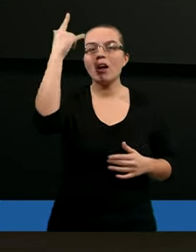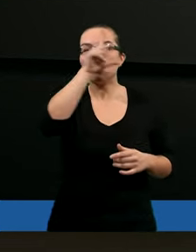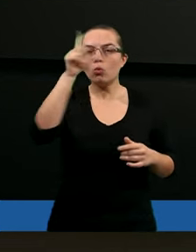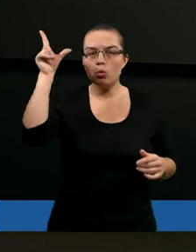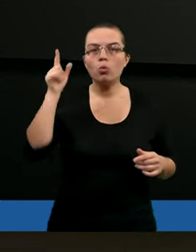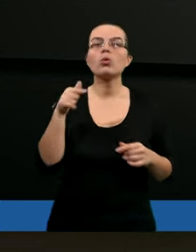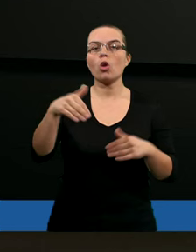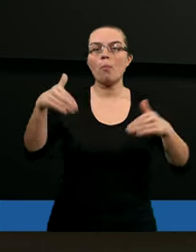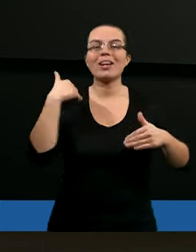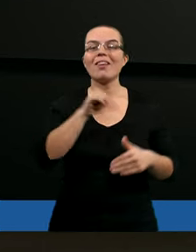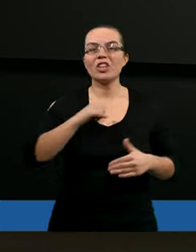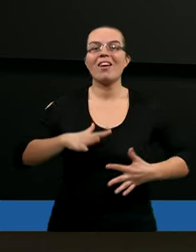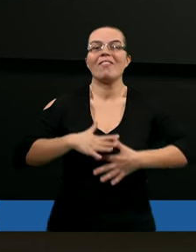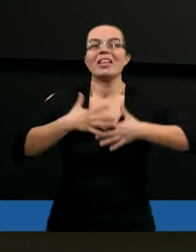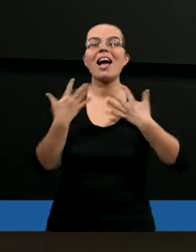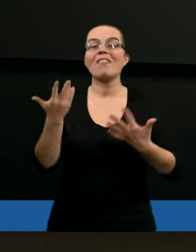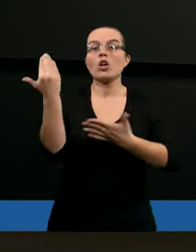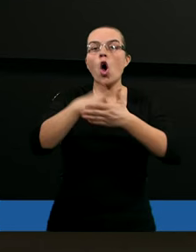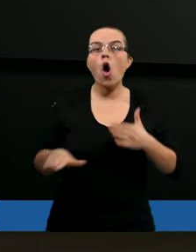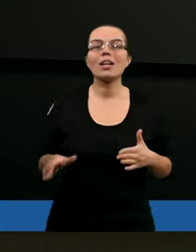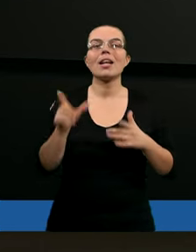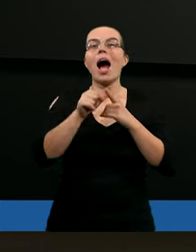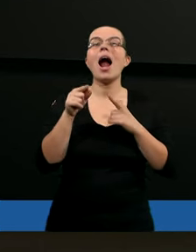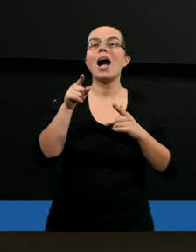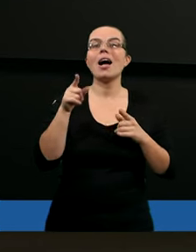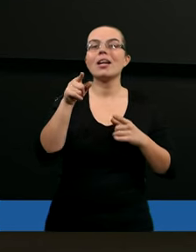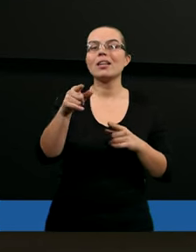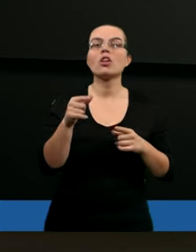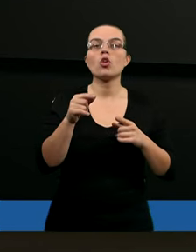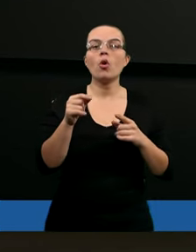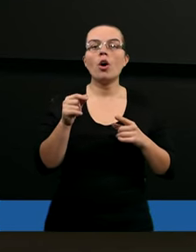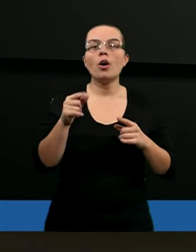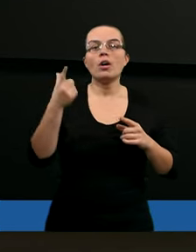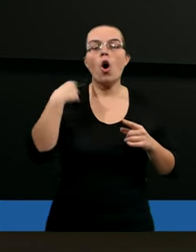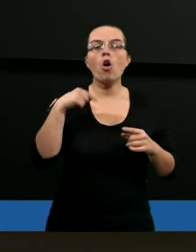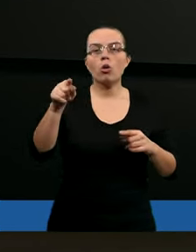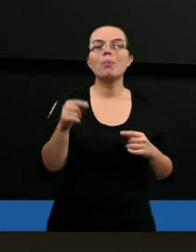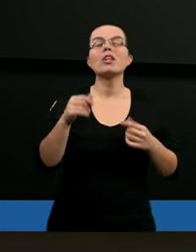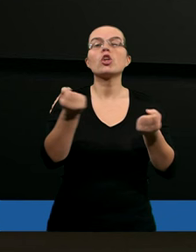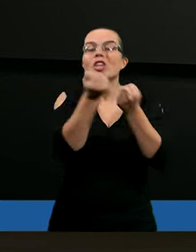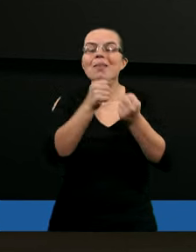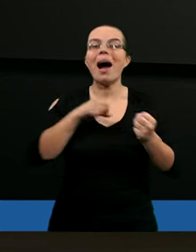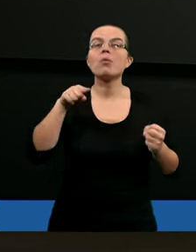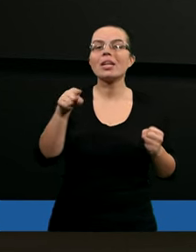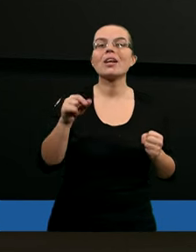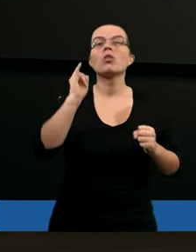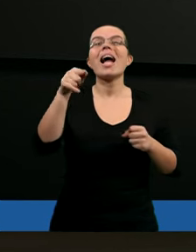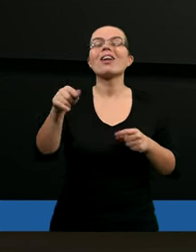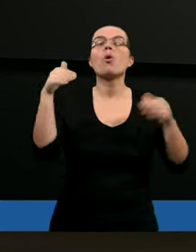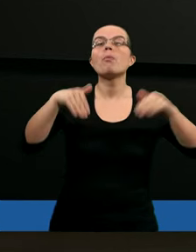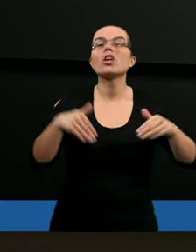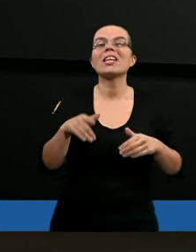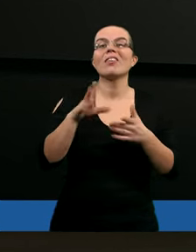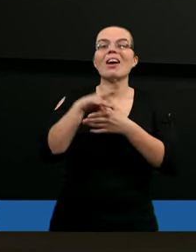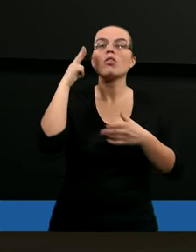może się wydawać, to już jest absolutny koniec, to jednak tej nadziei cały czas się trzymał. Jak to jest możliwe?